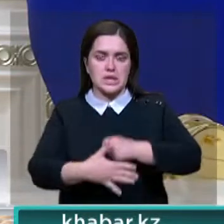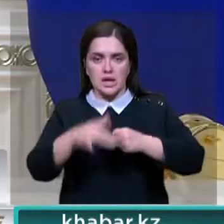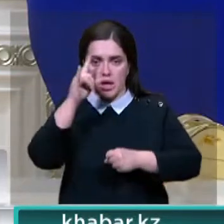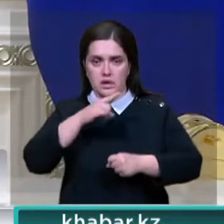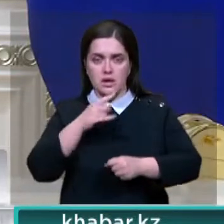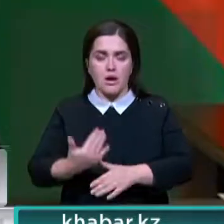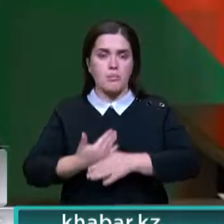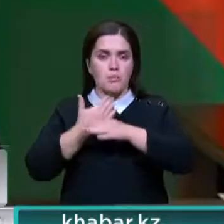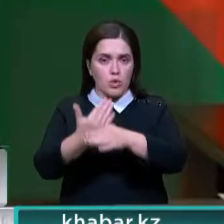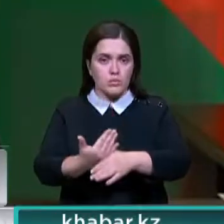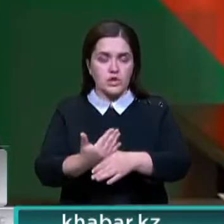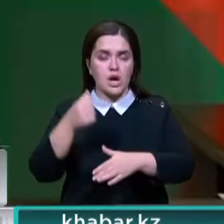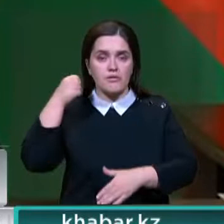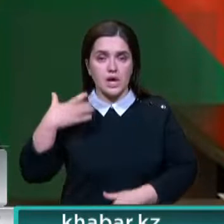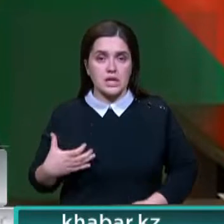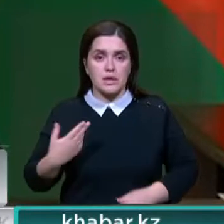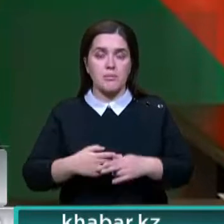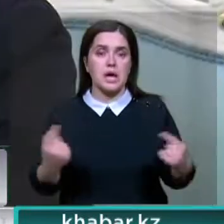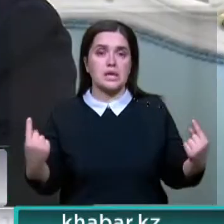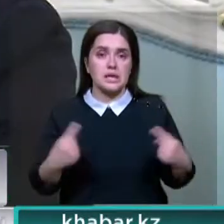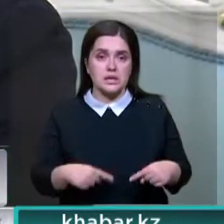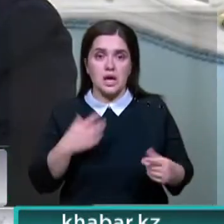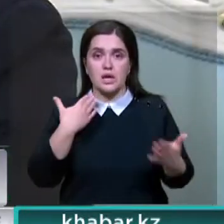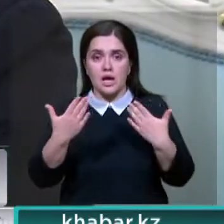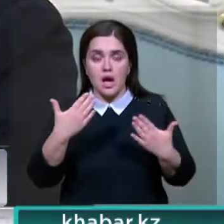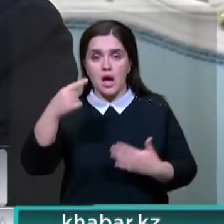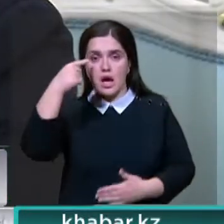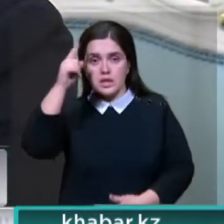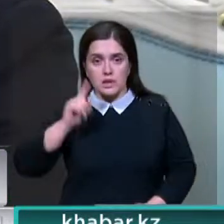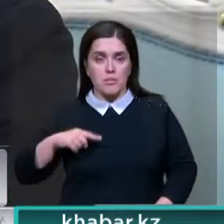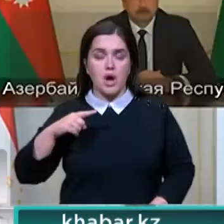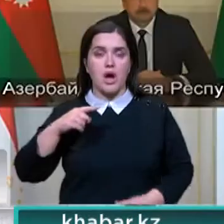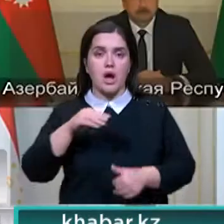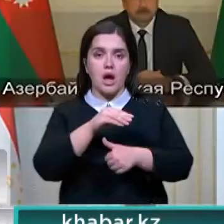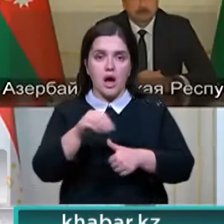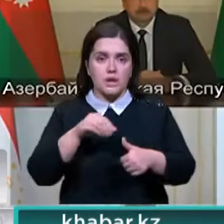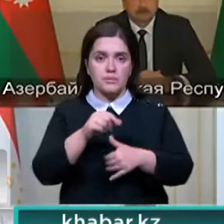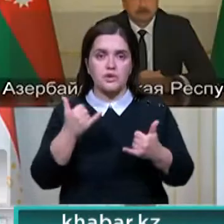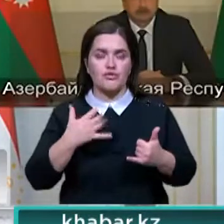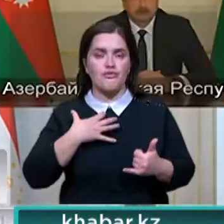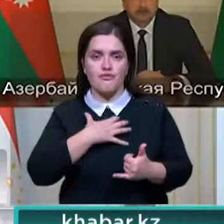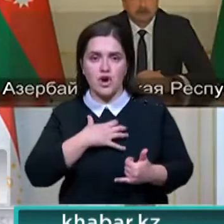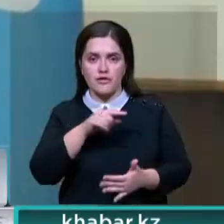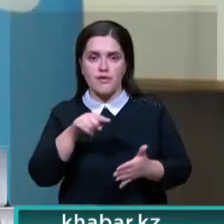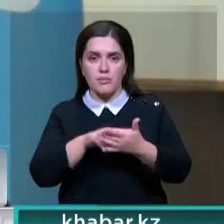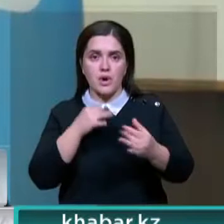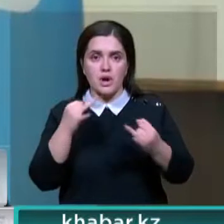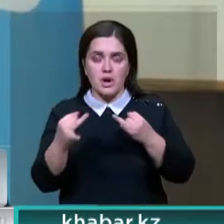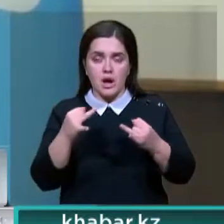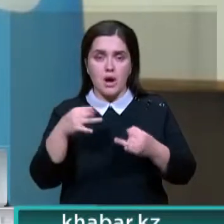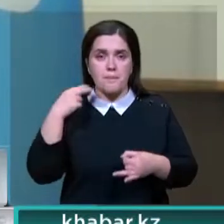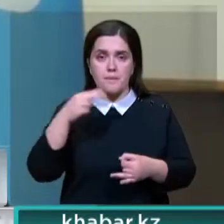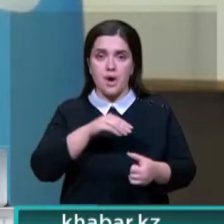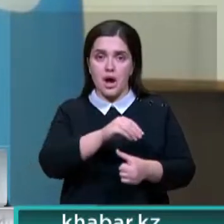помощи Афганистану. Кризис отношений между Азербайджаном и Арменией стал не менее важным вопросом сегодняшних переговоров. Ильхам Алиев и Никол